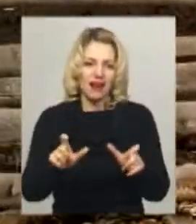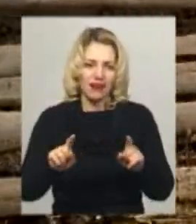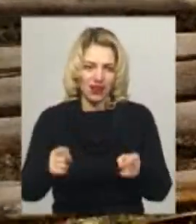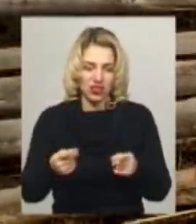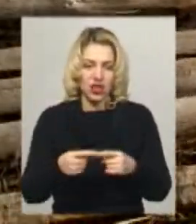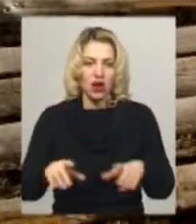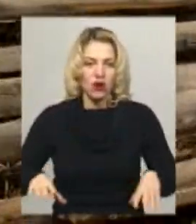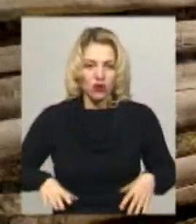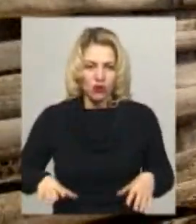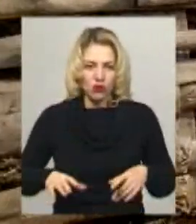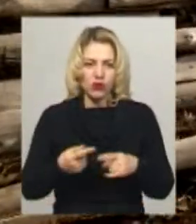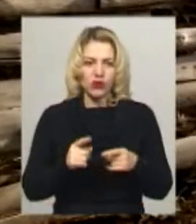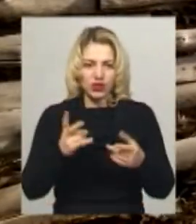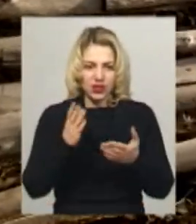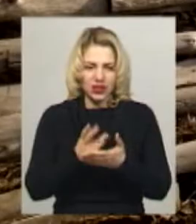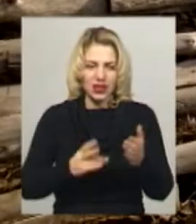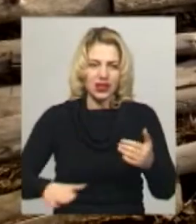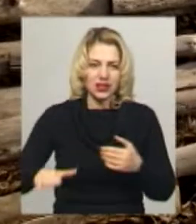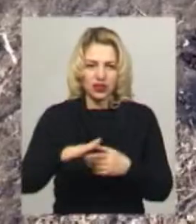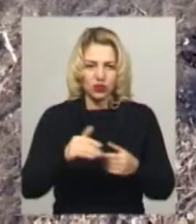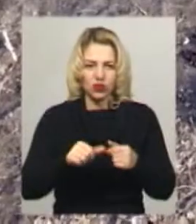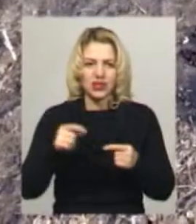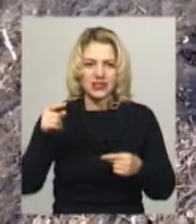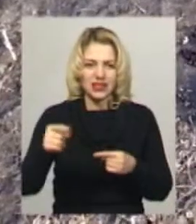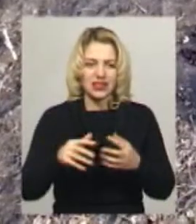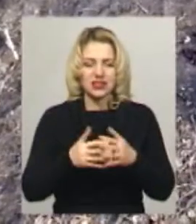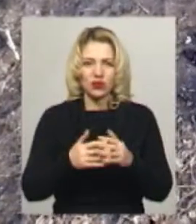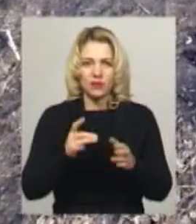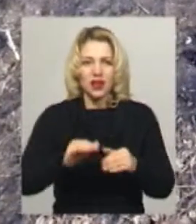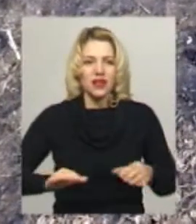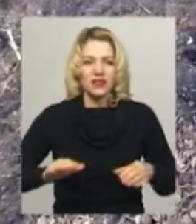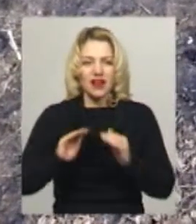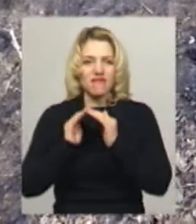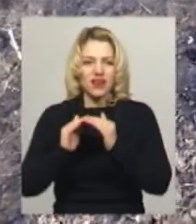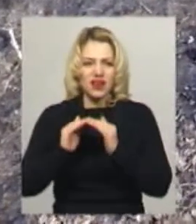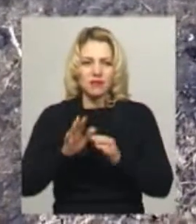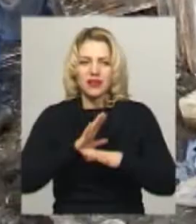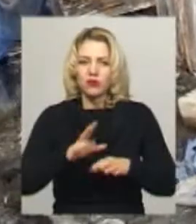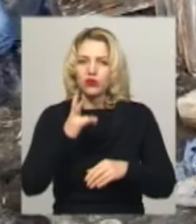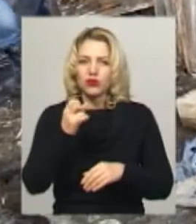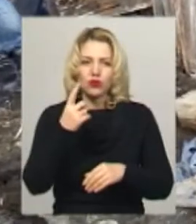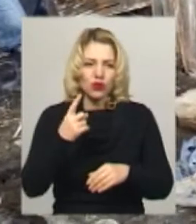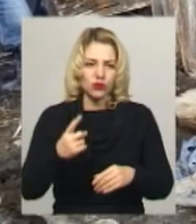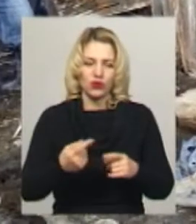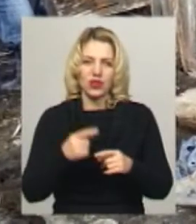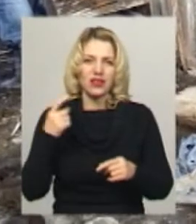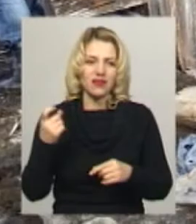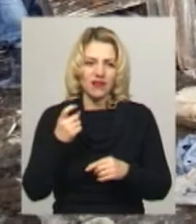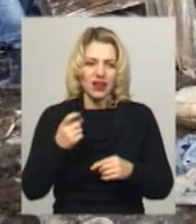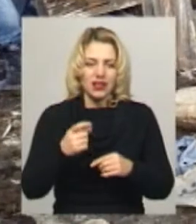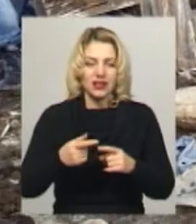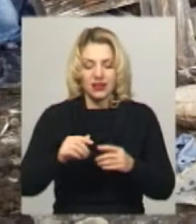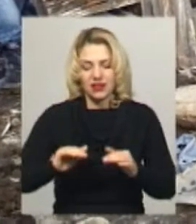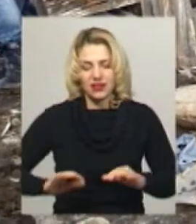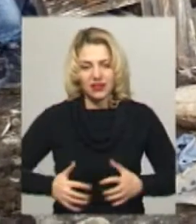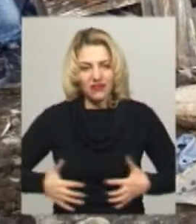селом, на території громади волонтери з'ясували до мітингу. На фермі Миколи Речковського не було жодної тварини. Показати, де коні, власник відмовляється, як і